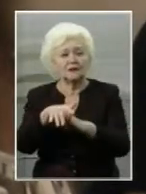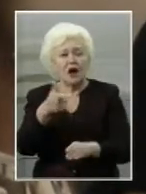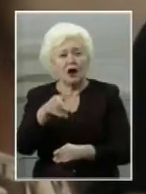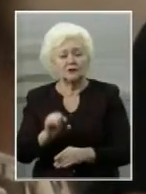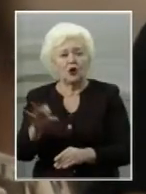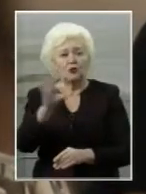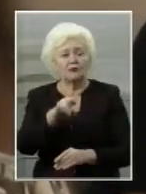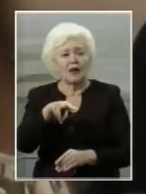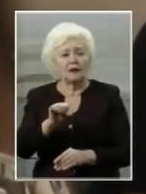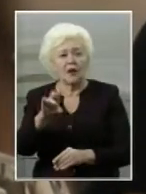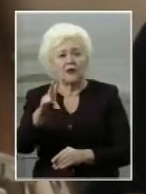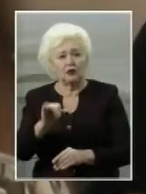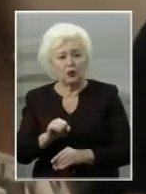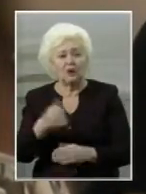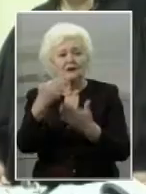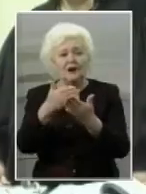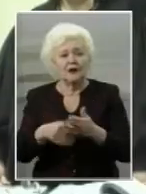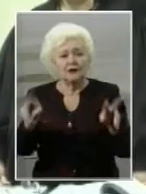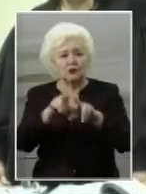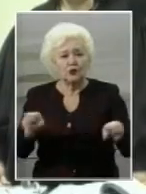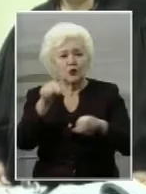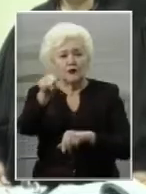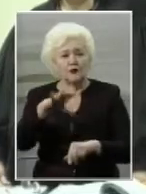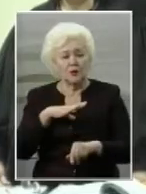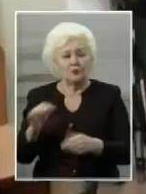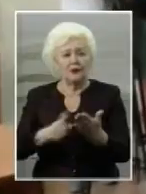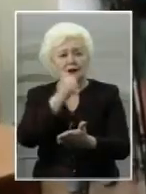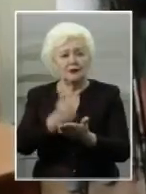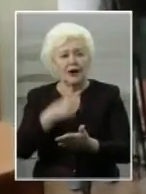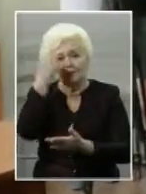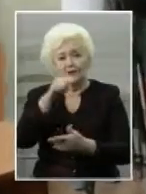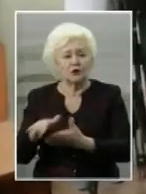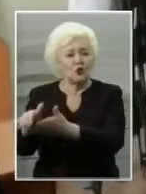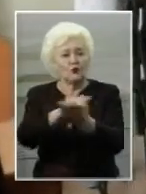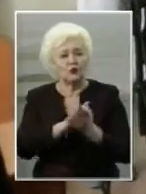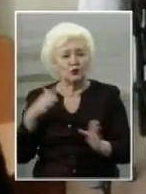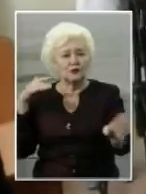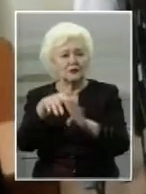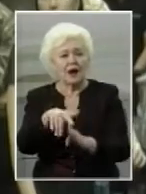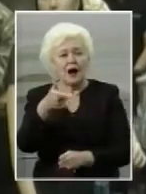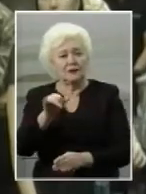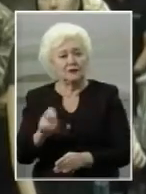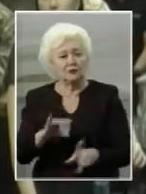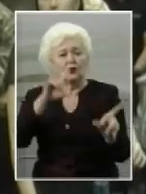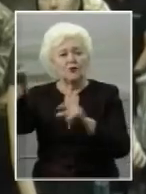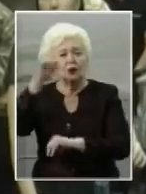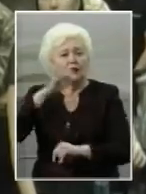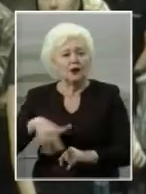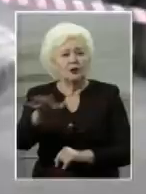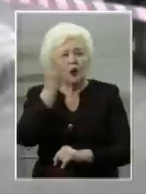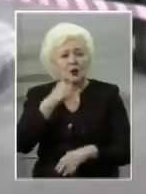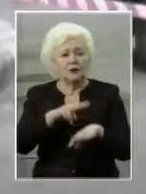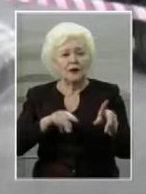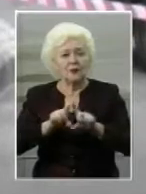Олексіїві Левіну. За версією слідства, саме він був ключовою фігурою в організації нападу на Гандзюк. Виїхав з України, коли